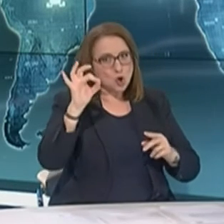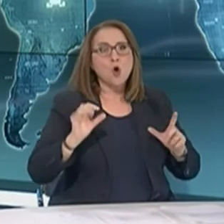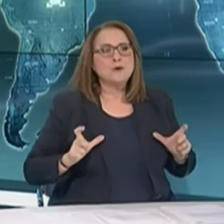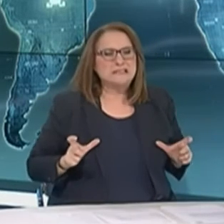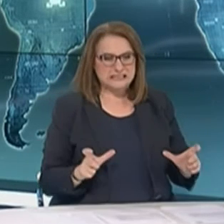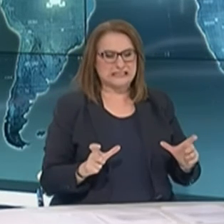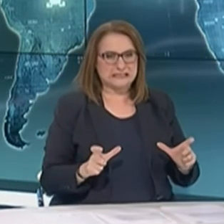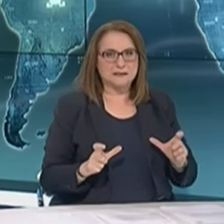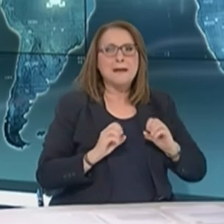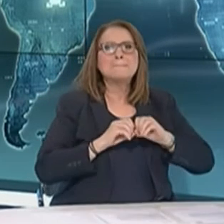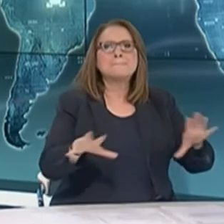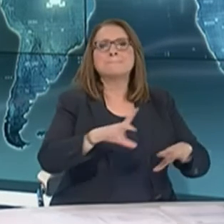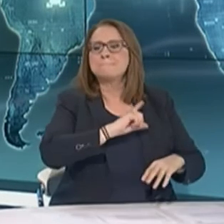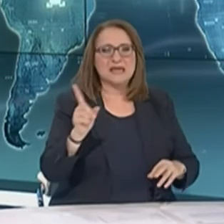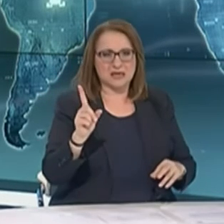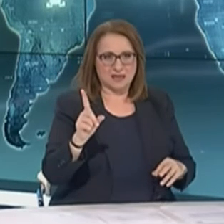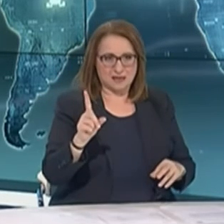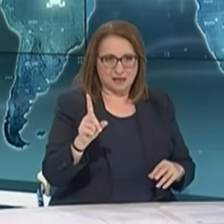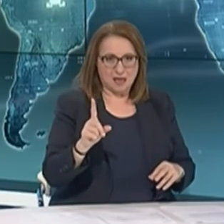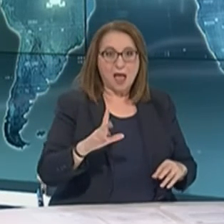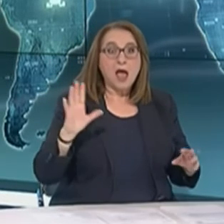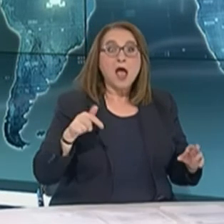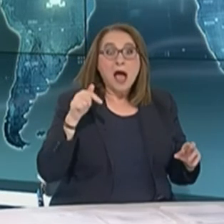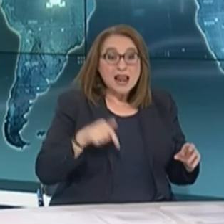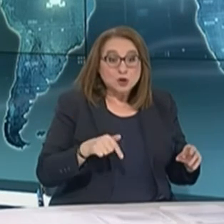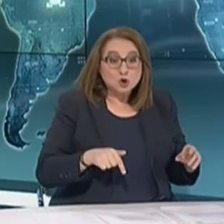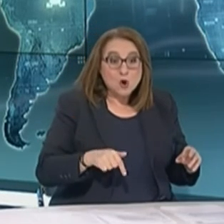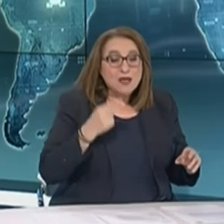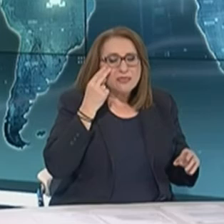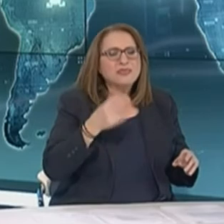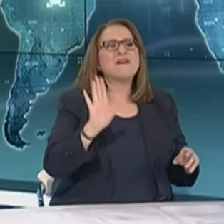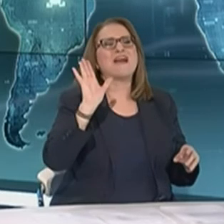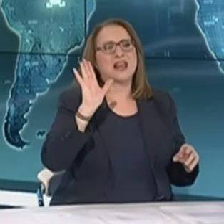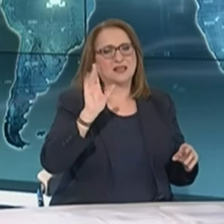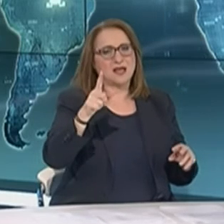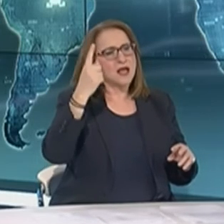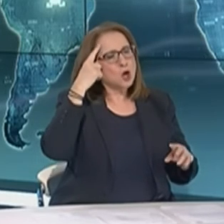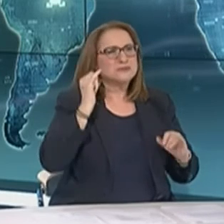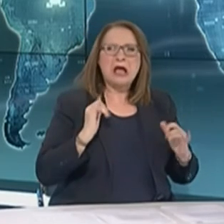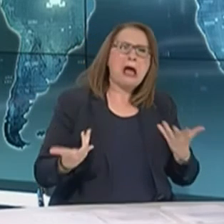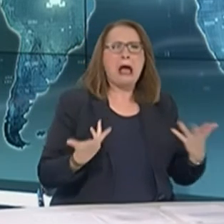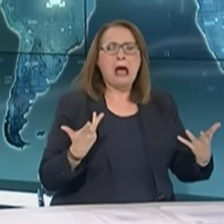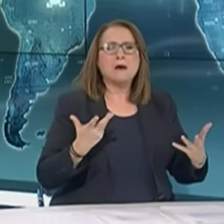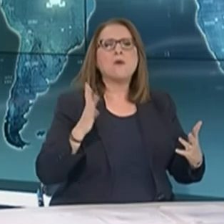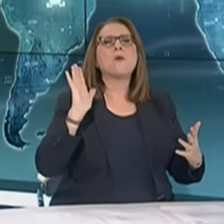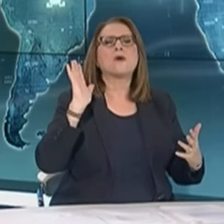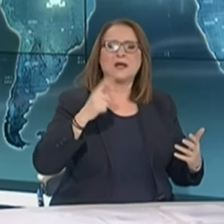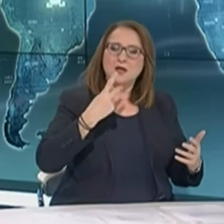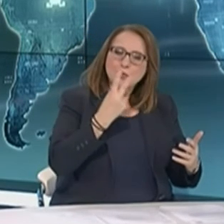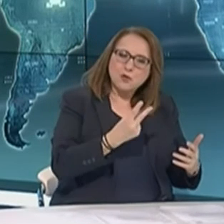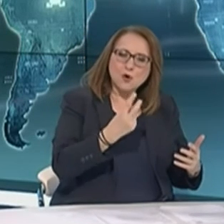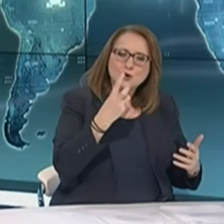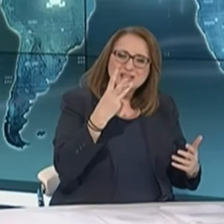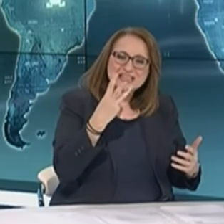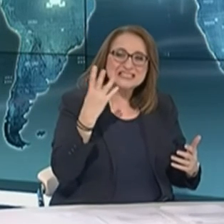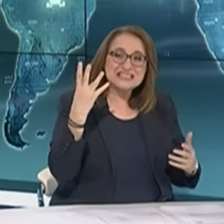Τα μέτρα που έχουμε πάρει δεν θα δούμε αποτέλεσμα τώρα. Θα δούμε αποτέλεσμα μετά από δύο, τρεις, τέσσερες εβδομάδες. Και εκεί θα φανεί αν η